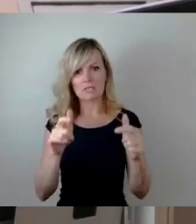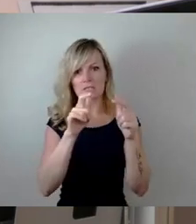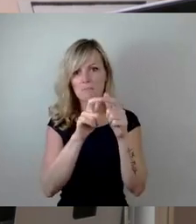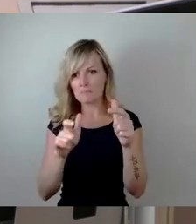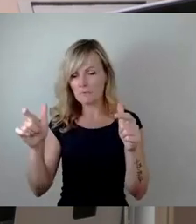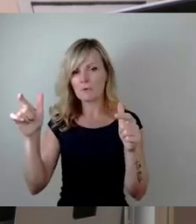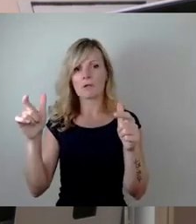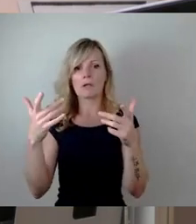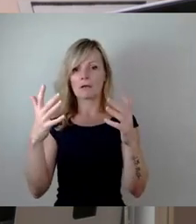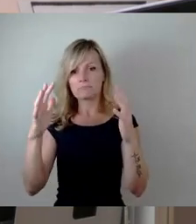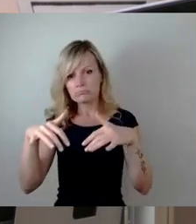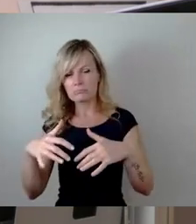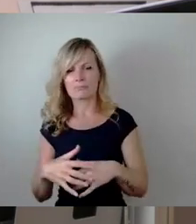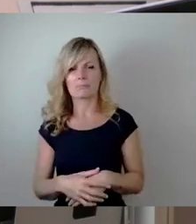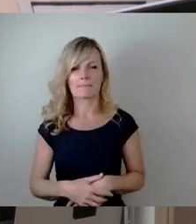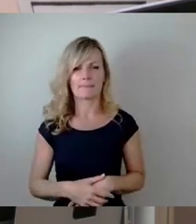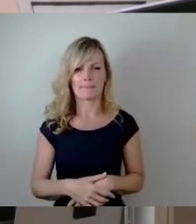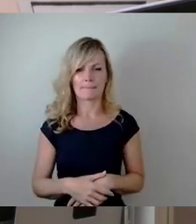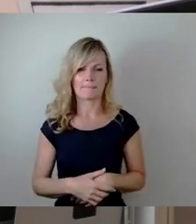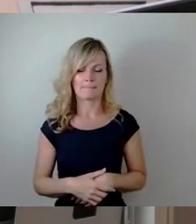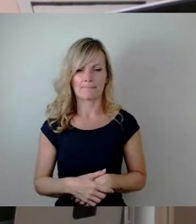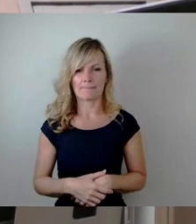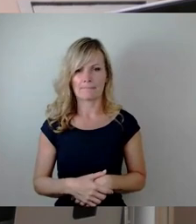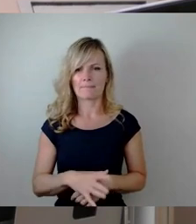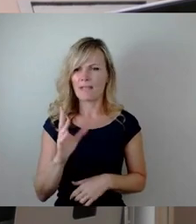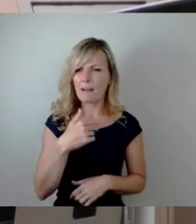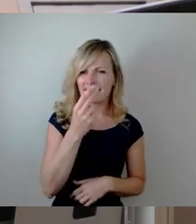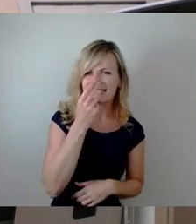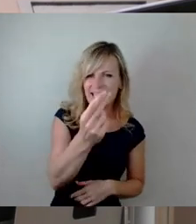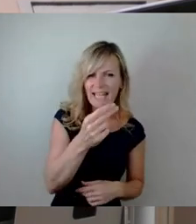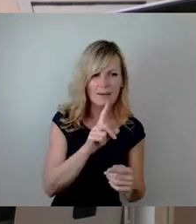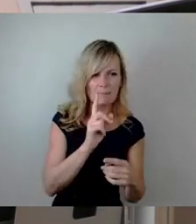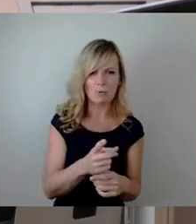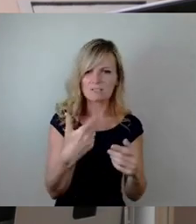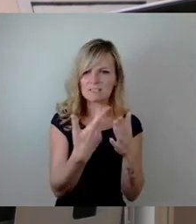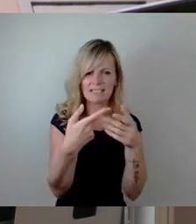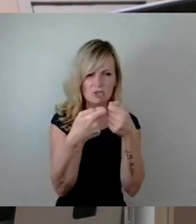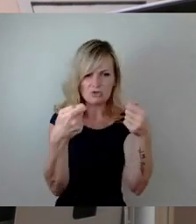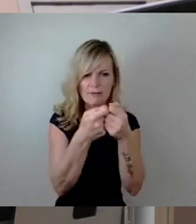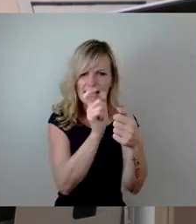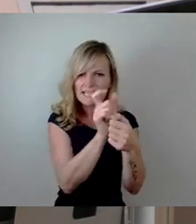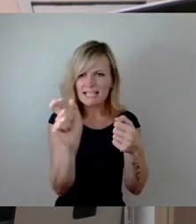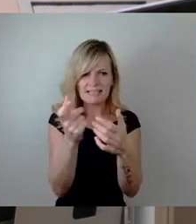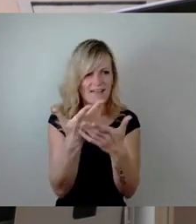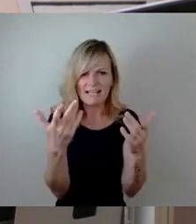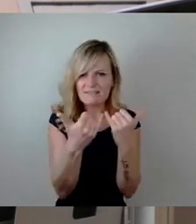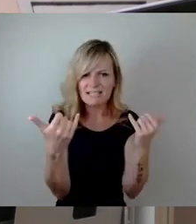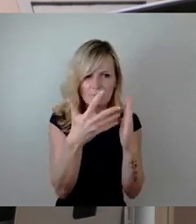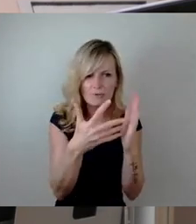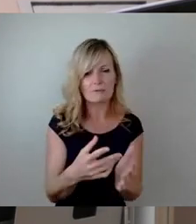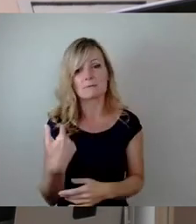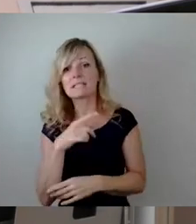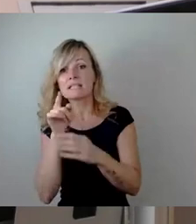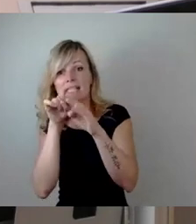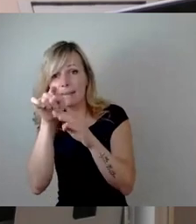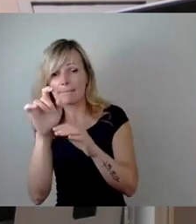Wir wissen aber, was sehen könnte eine Spannglieder. Sie können nicht an die Spannglieder schauen, sie können